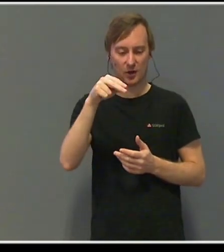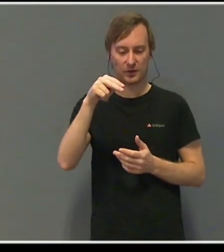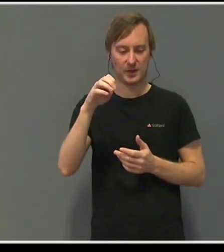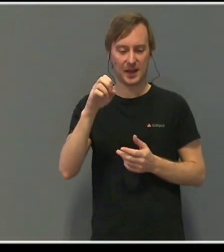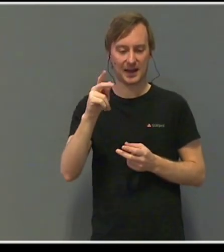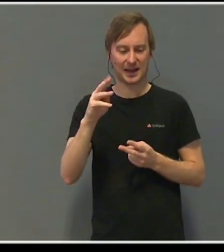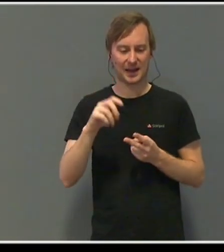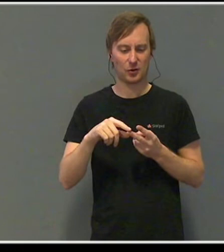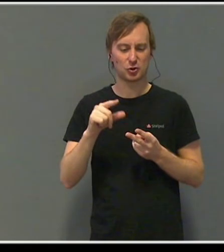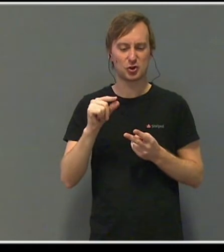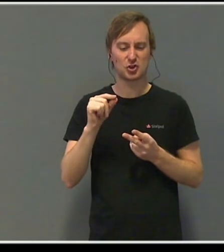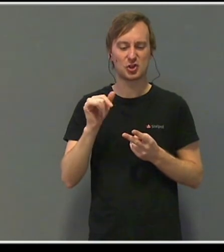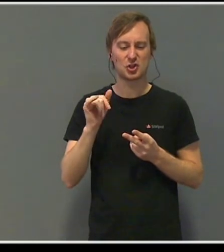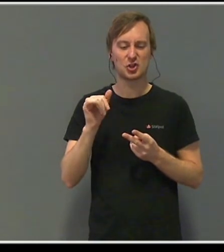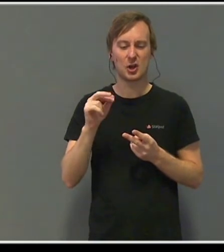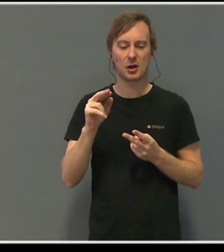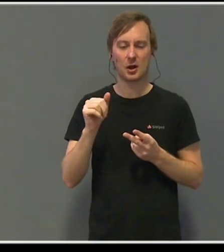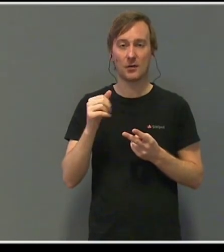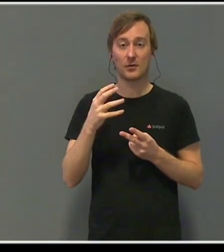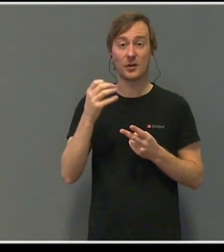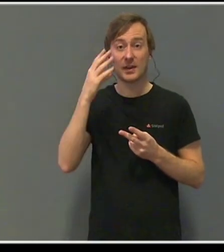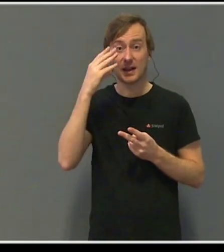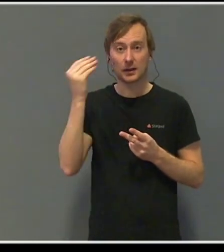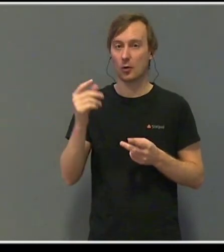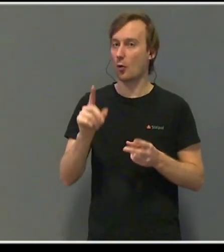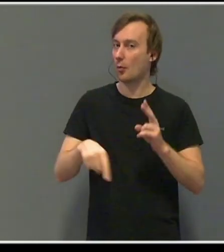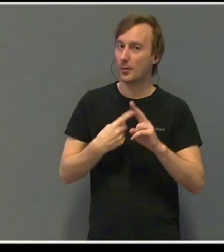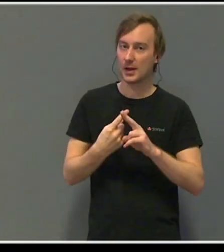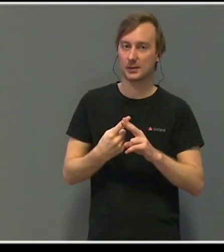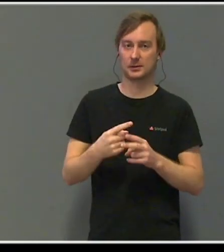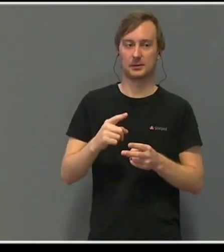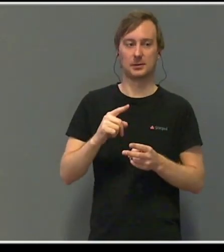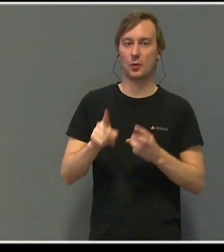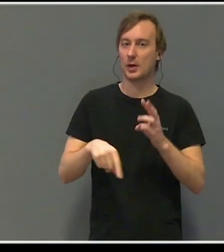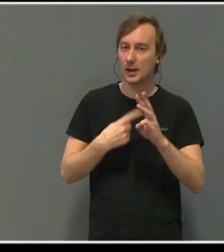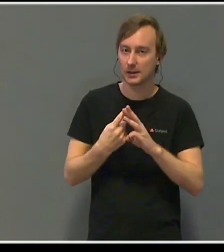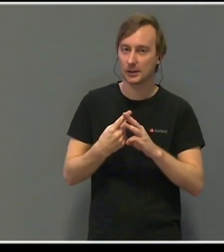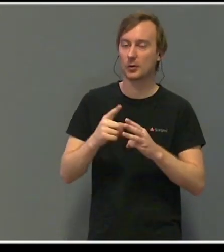fra Nederland. Og det plinget igjen. Og igjen.